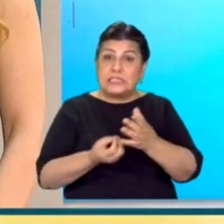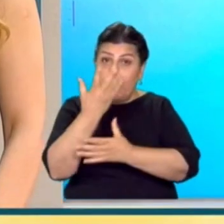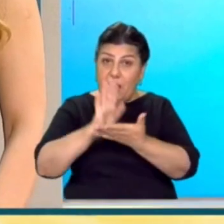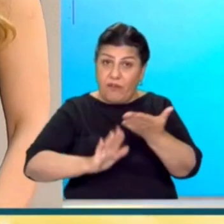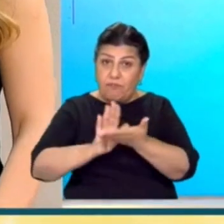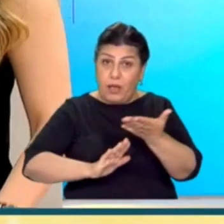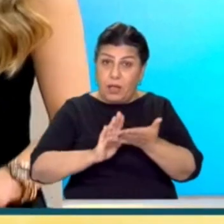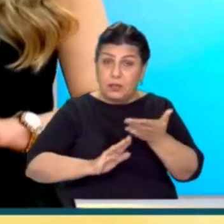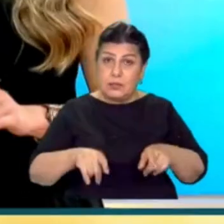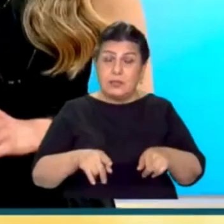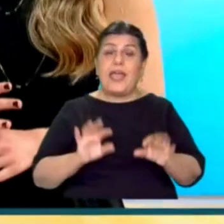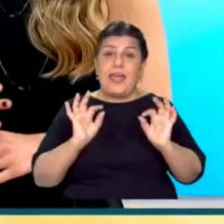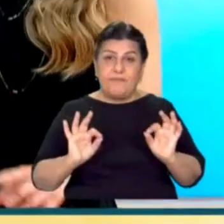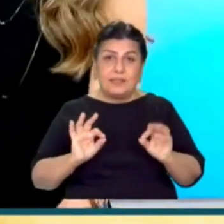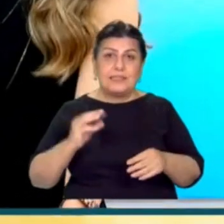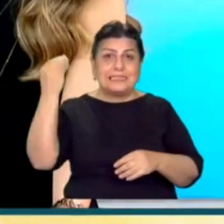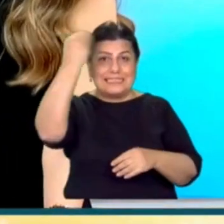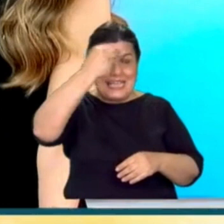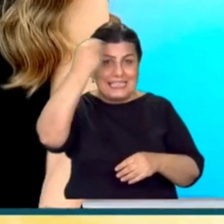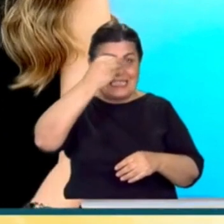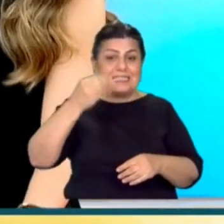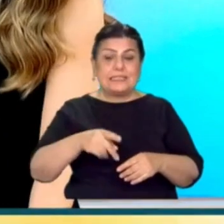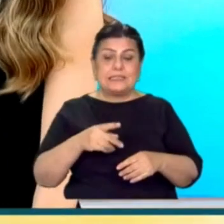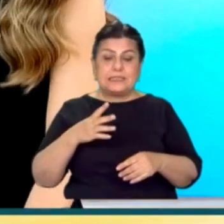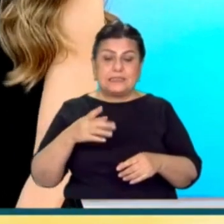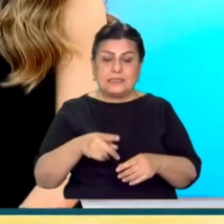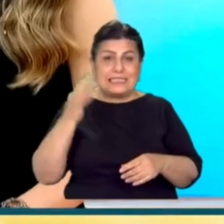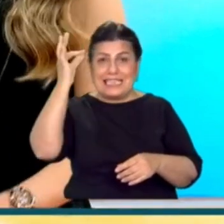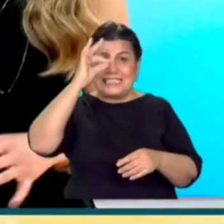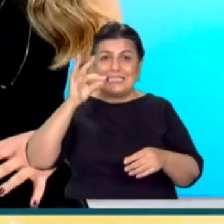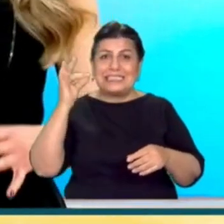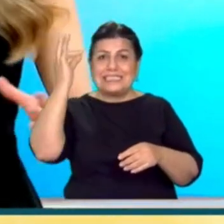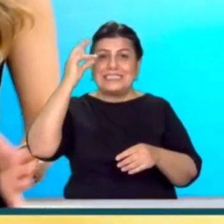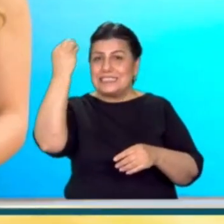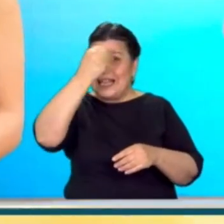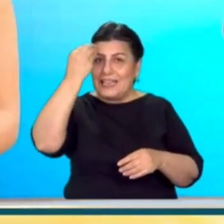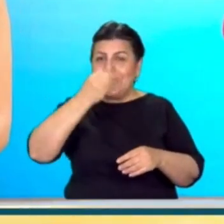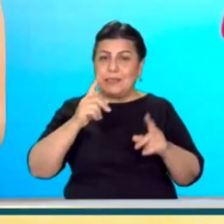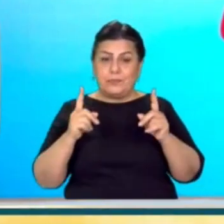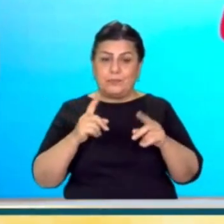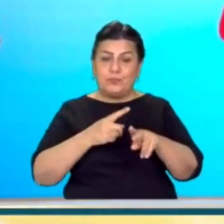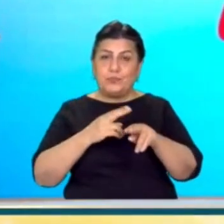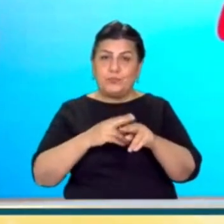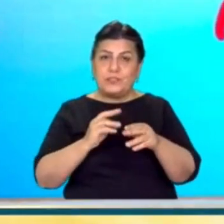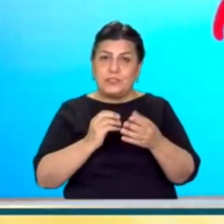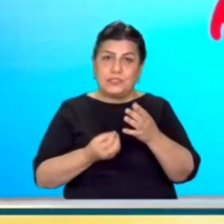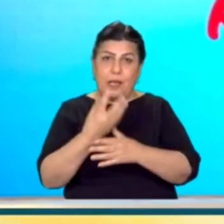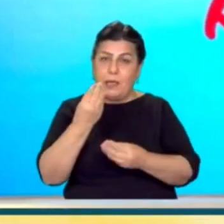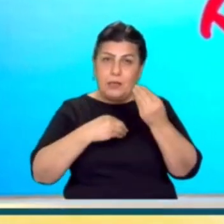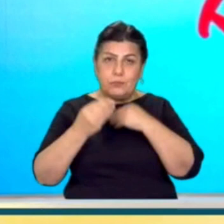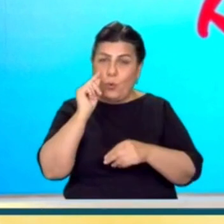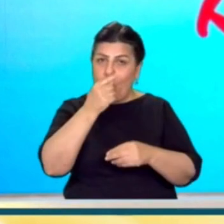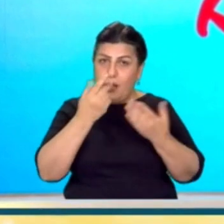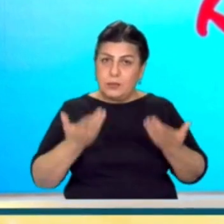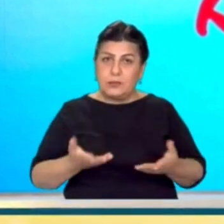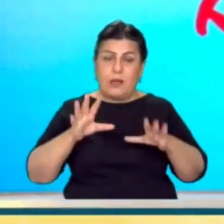Bunun yanında salata yapılabilir. Yeşillikleri bu şekilde tüketmek istemiyorsanız eğer, koca bir salata da bayraşlık tüketmesi daha kolay olacağı için